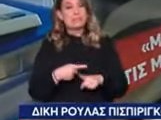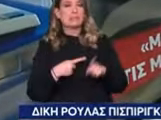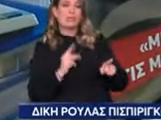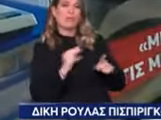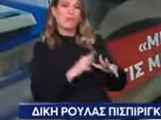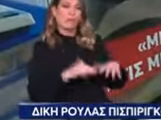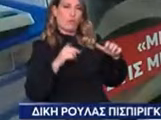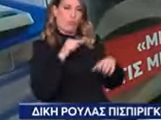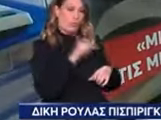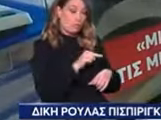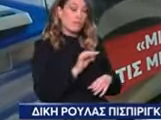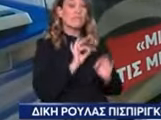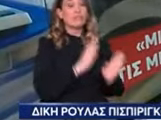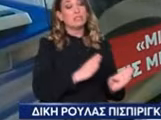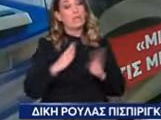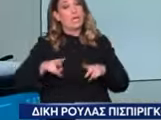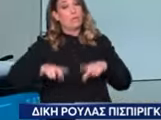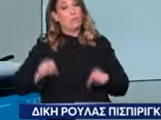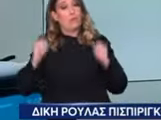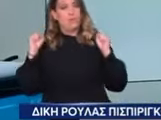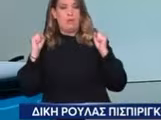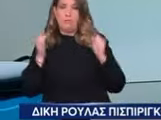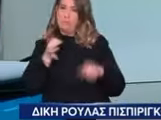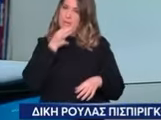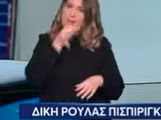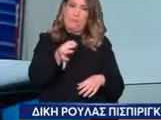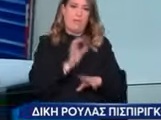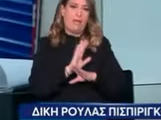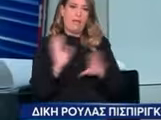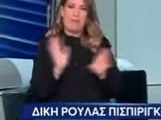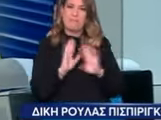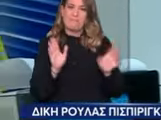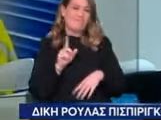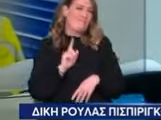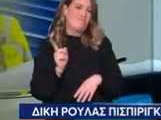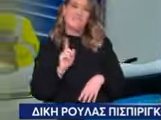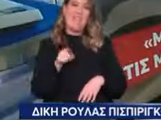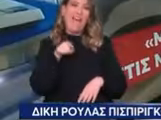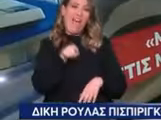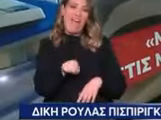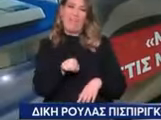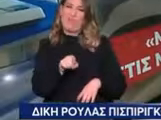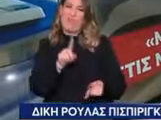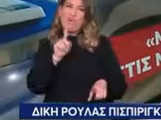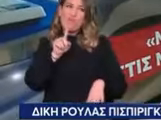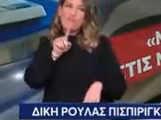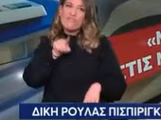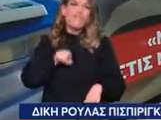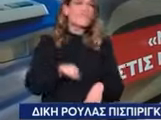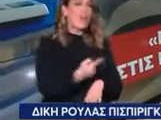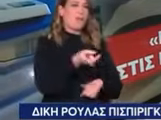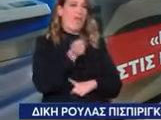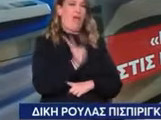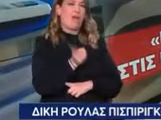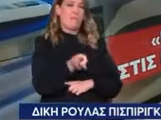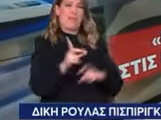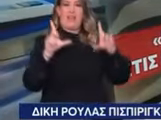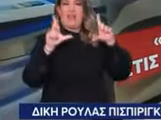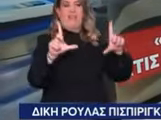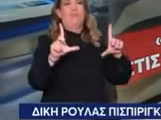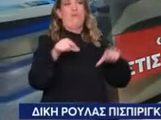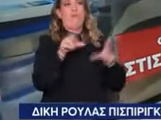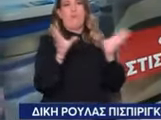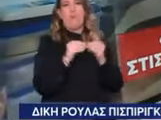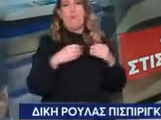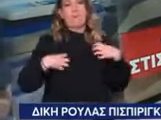υπήρξε παρέμβαση από την πλευρά του Υπουργείου Υγείας, γιατί θεωρήθηκε ότι βλάπτεται ο θεσμός των μεταμοσχεύσεων. Ένας πολύτιμος θεσμός,